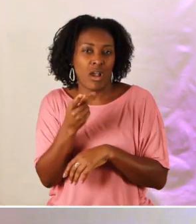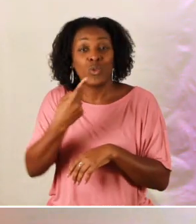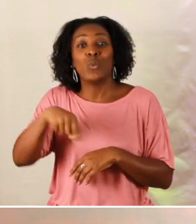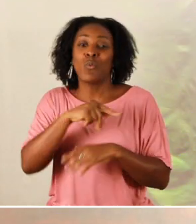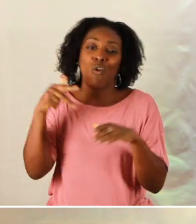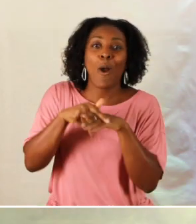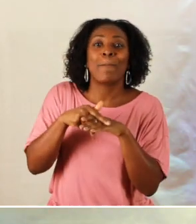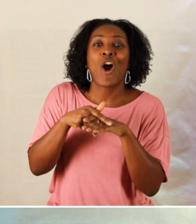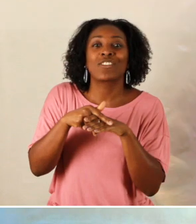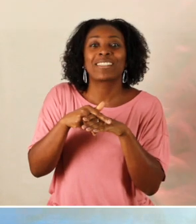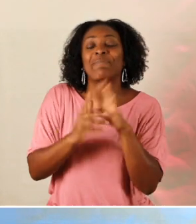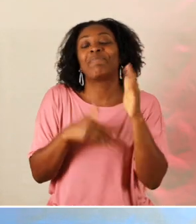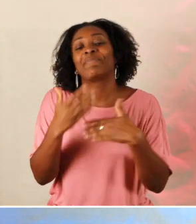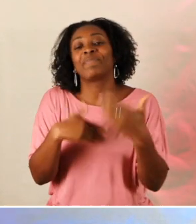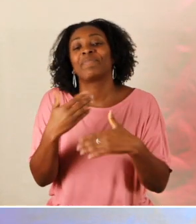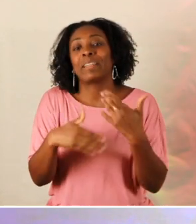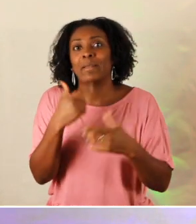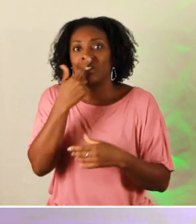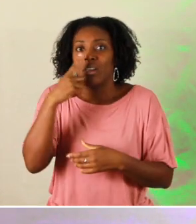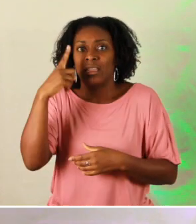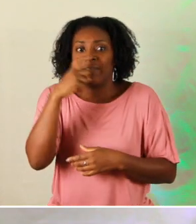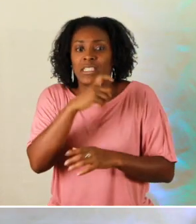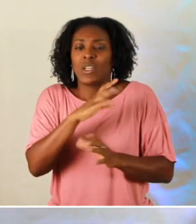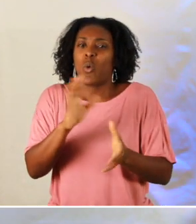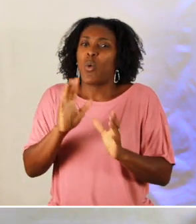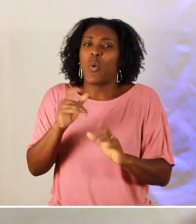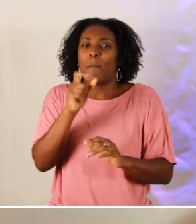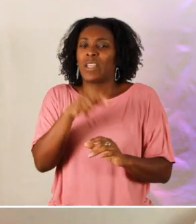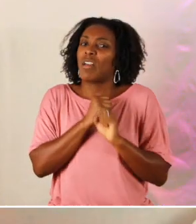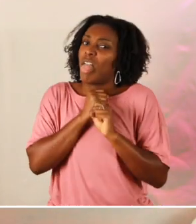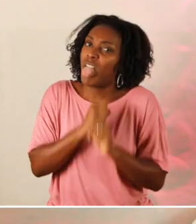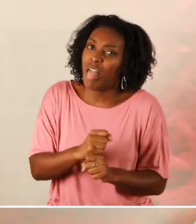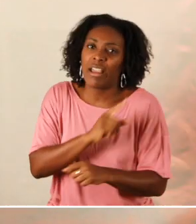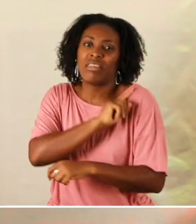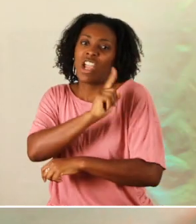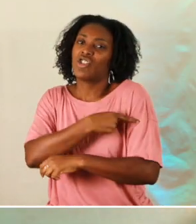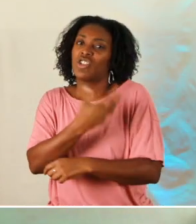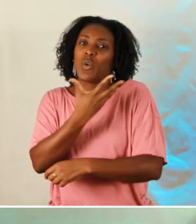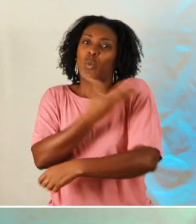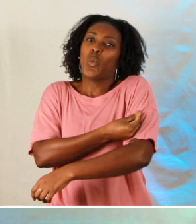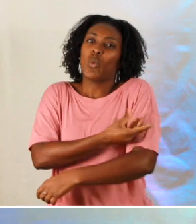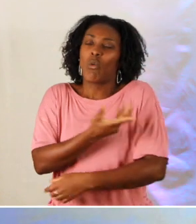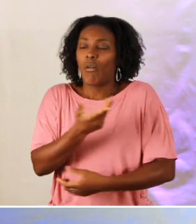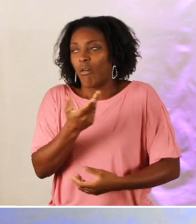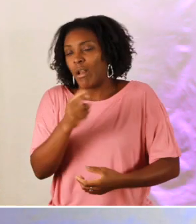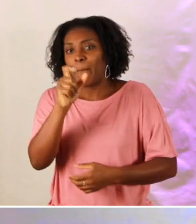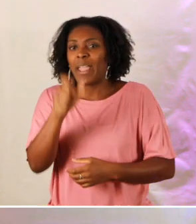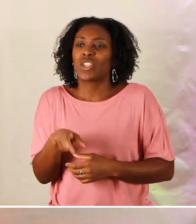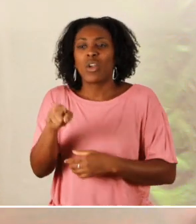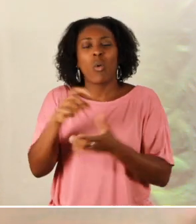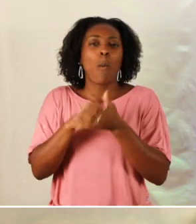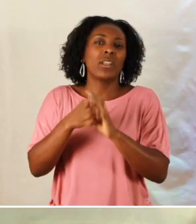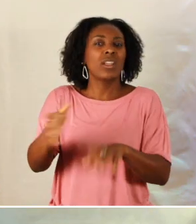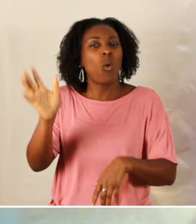combien de fois frères et sœurs nous sommes de ceux qui commençons une mission et parce que ça devient difficile ça demande peut-être plus de temps plus d